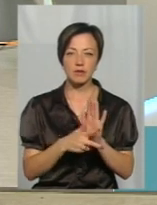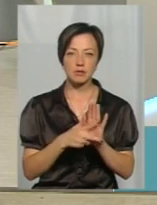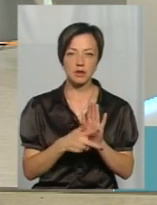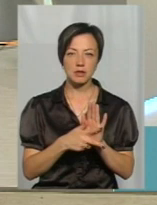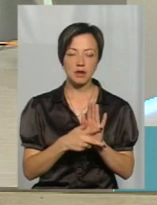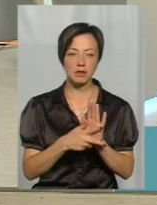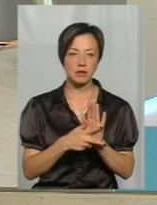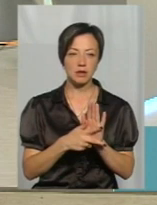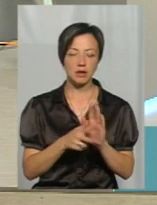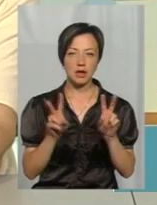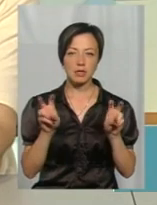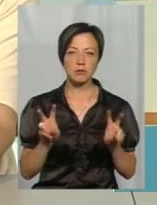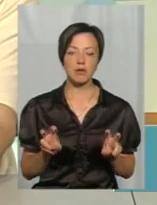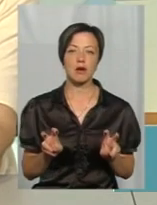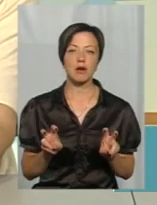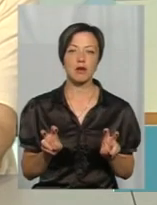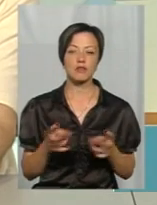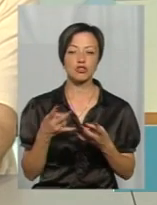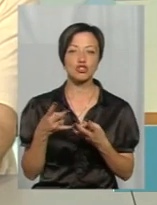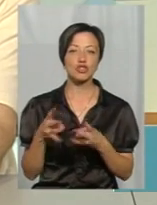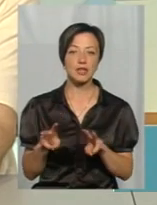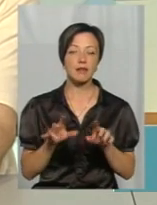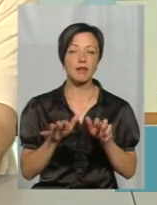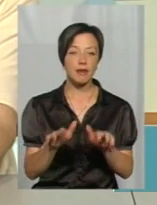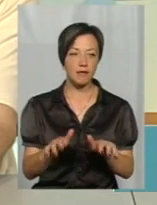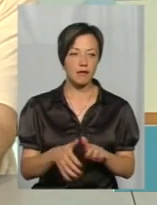екземплярів шкідників.